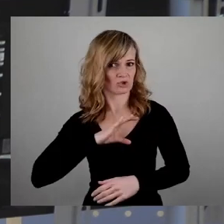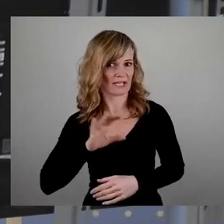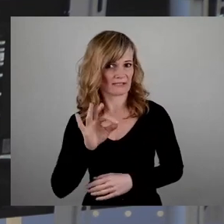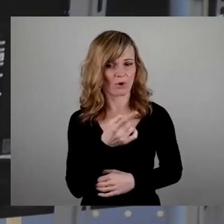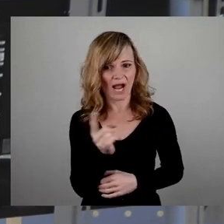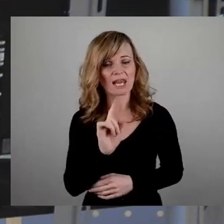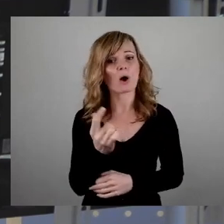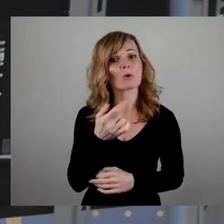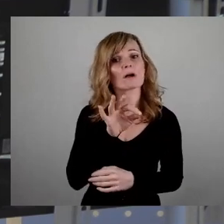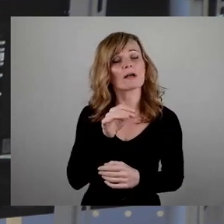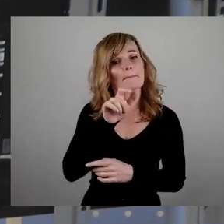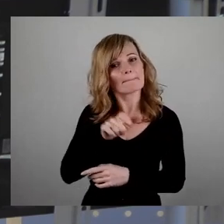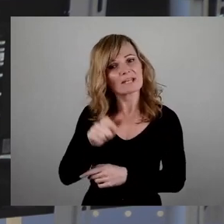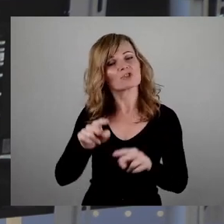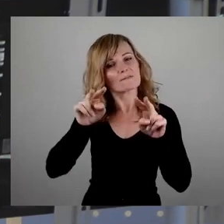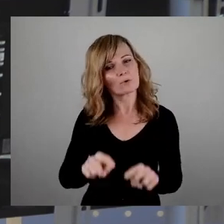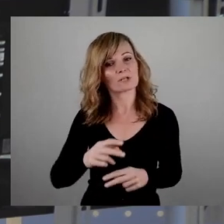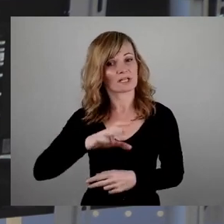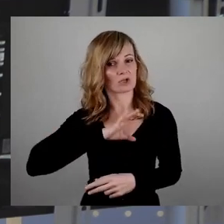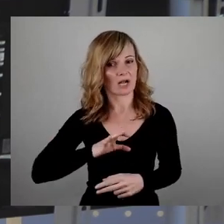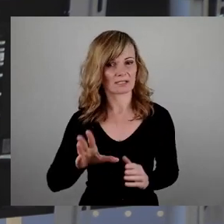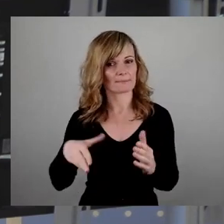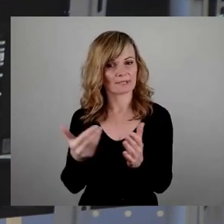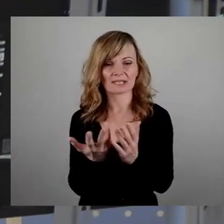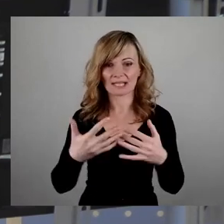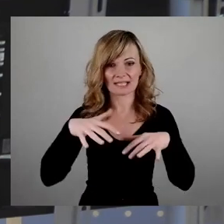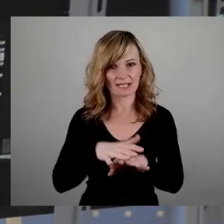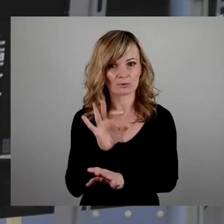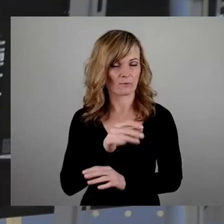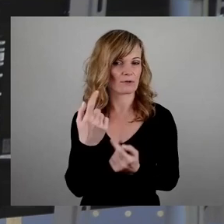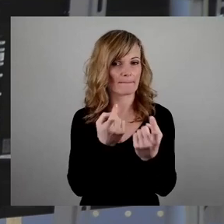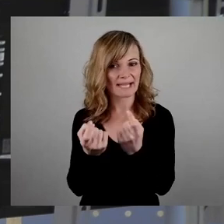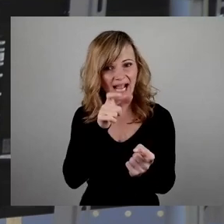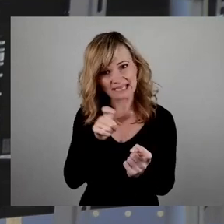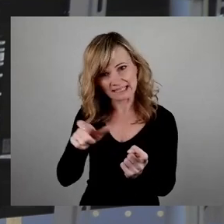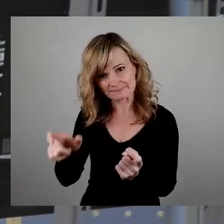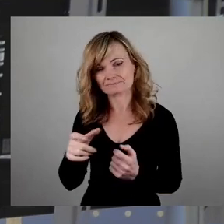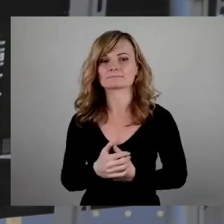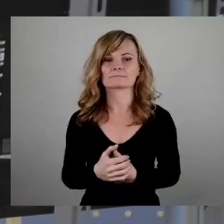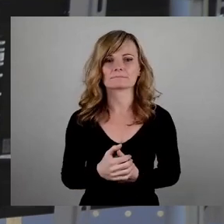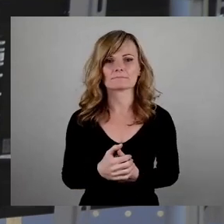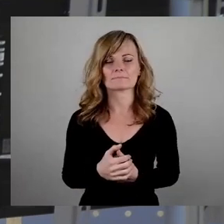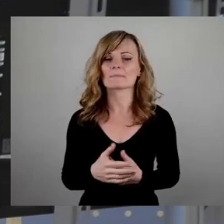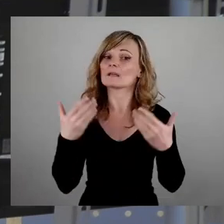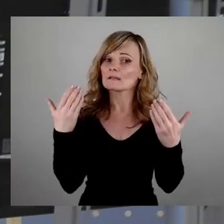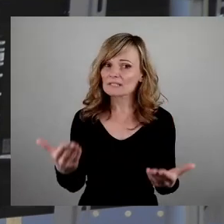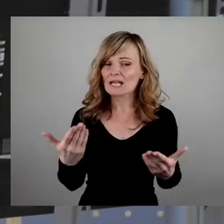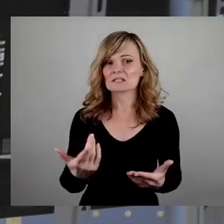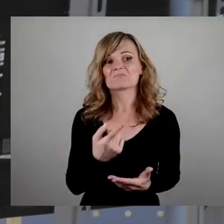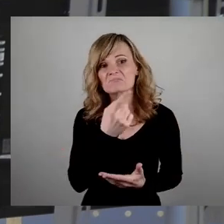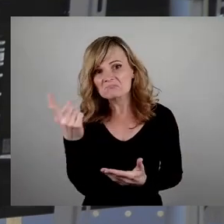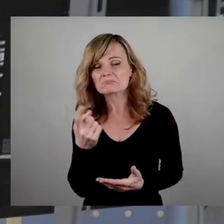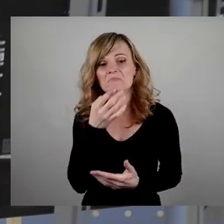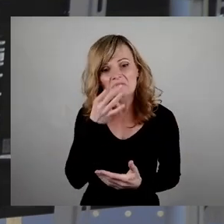menschenwürdige Chancenbietende Integration von MigrantInnen. Nun hinterfragen Sie sich bitte